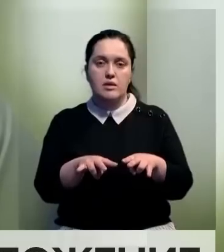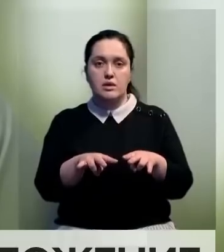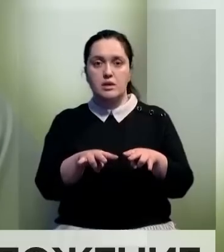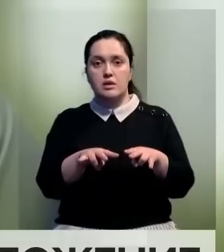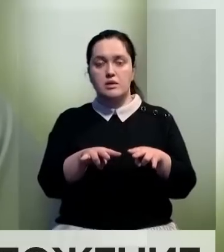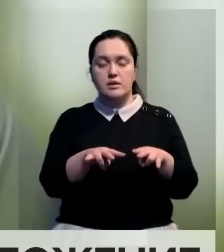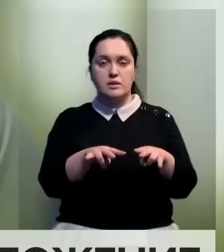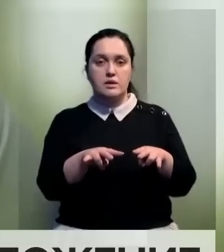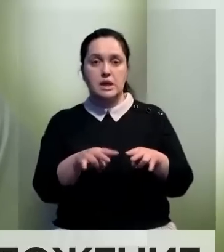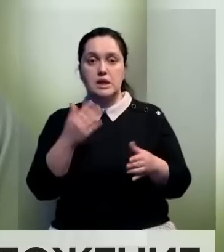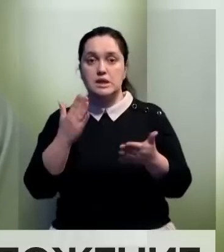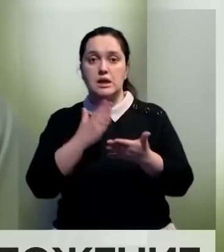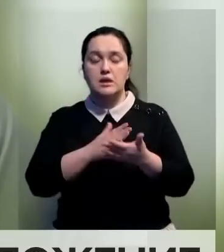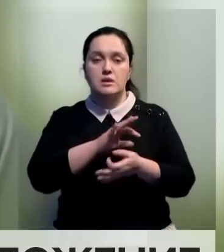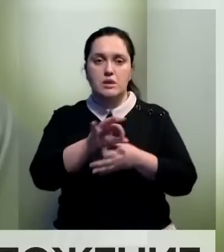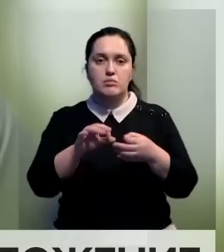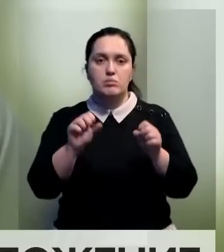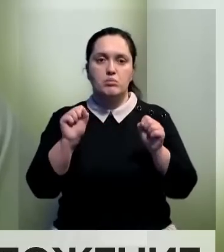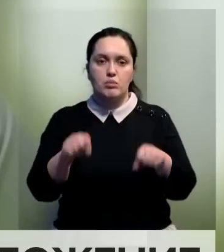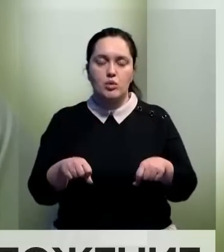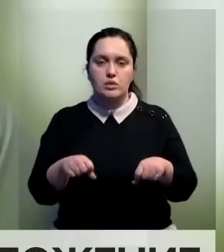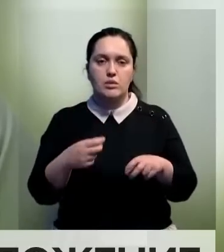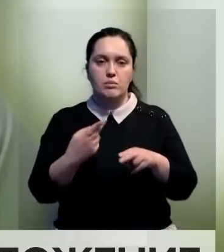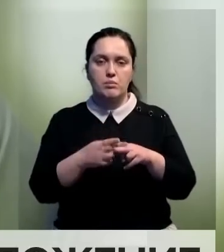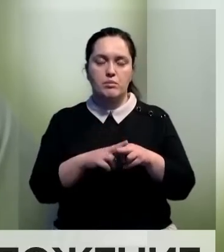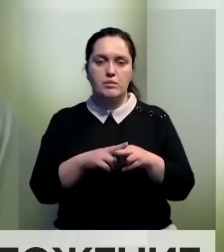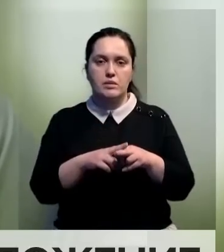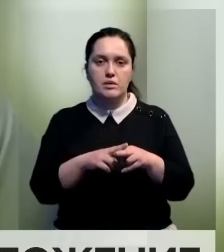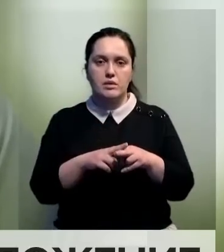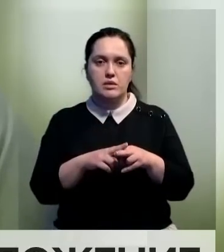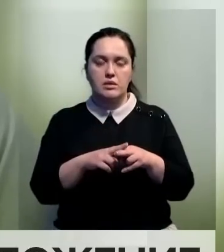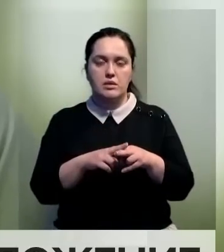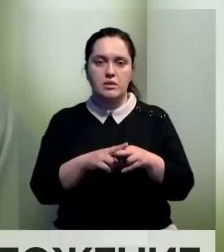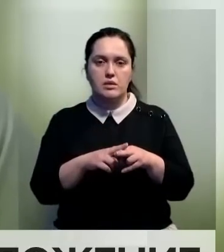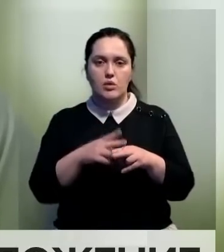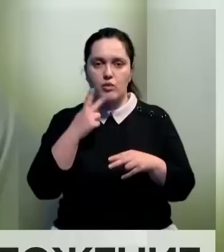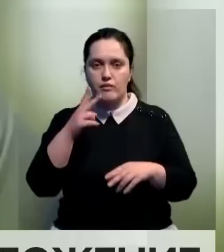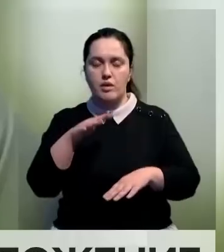Если есть остаток лимита, они могут открывать прием новых заявок. То, что мы увидели.